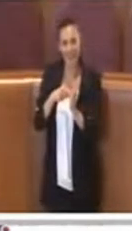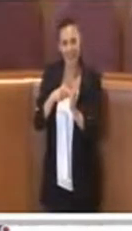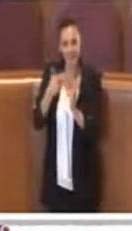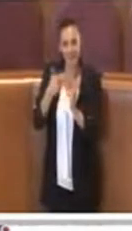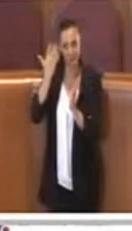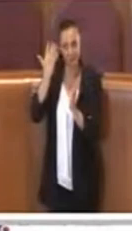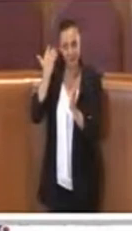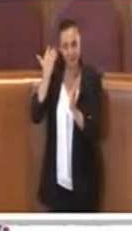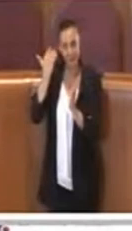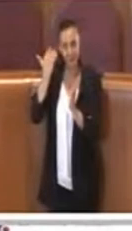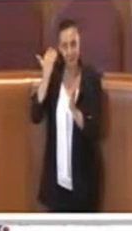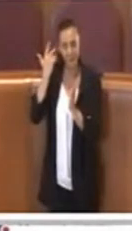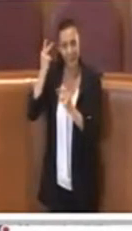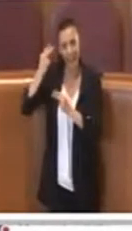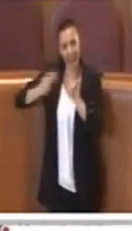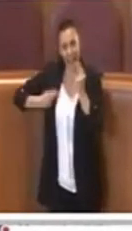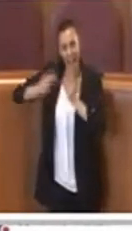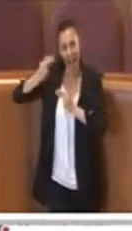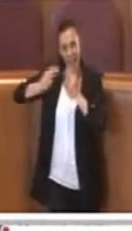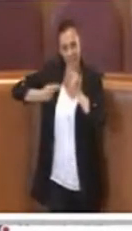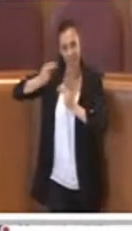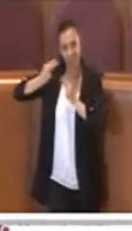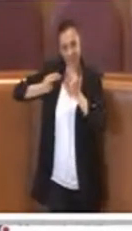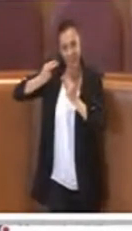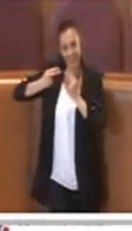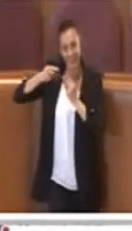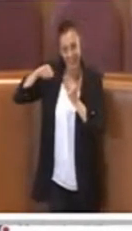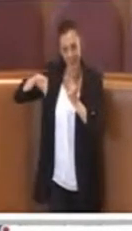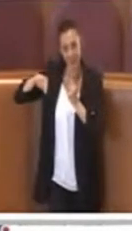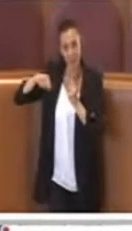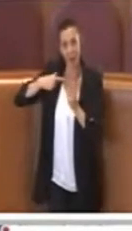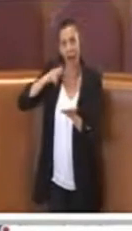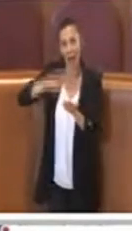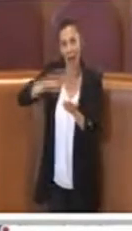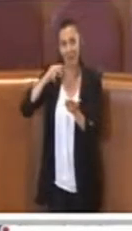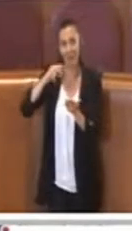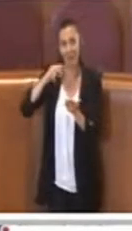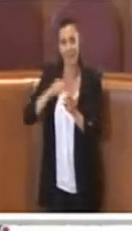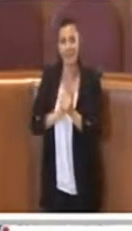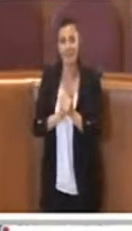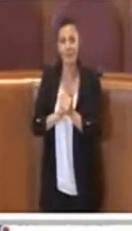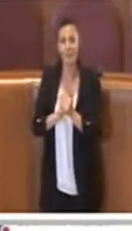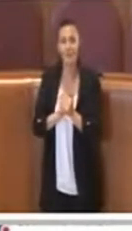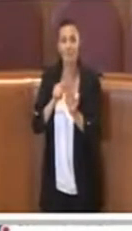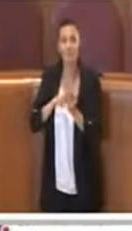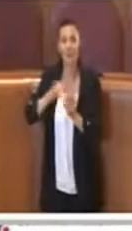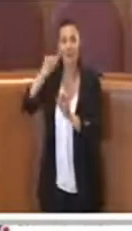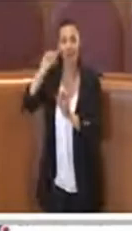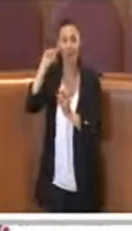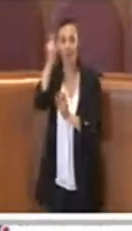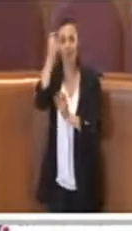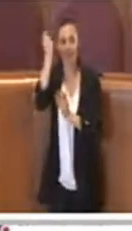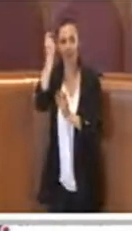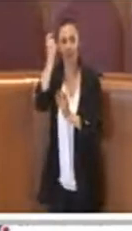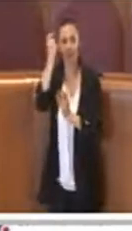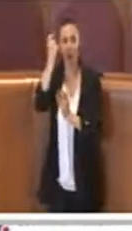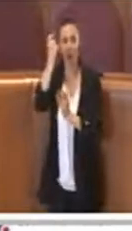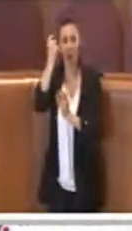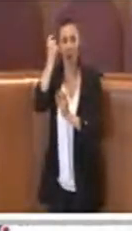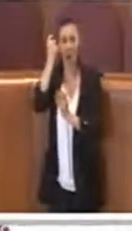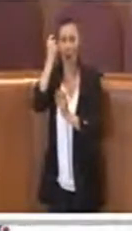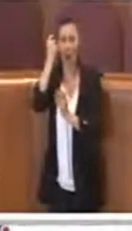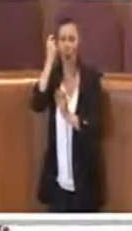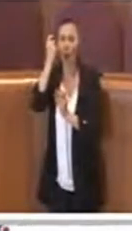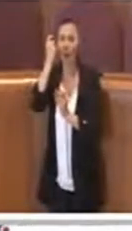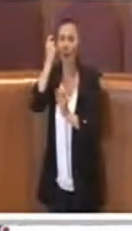'attuale amministrazione e che consiste in una vittoria di tutto il mondo delle